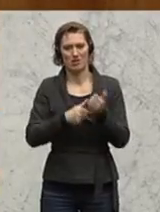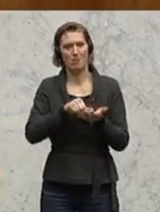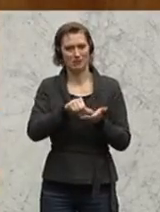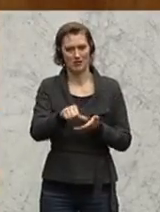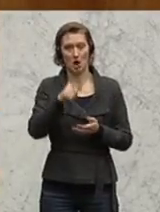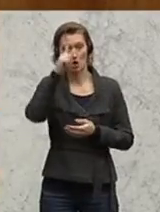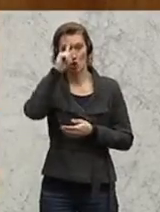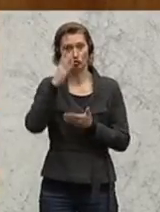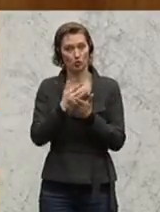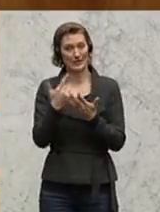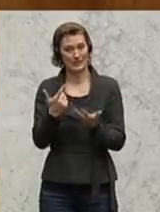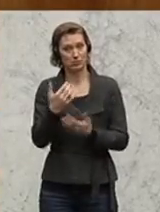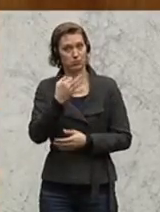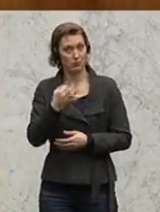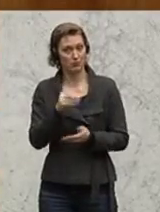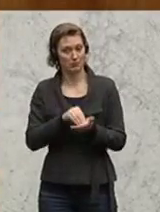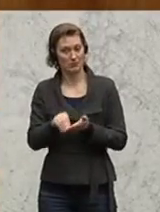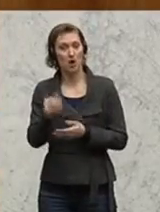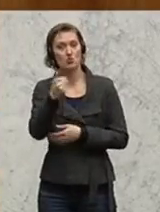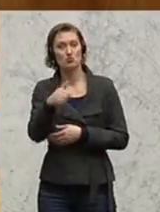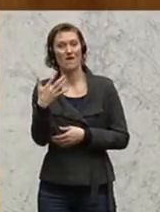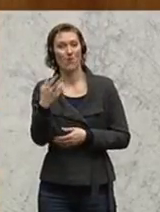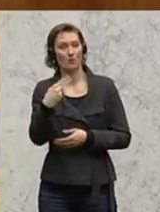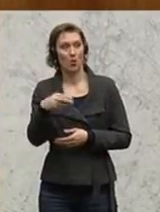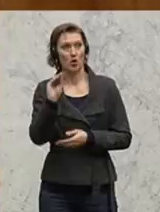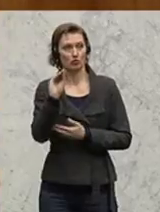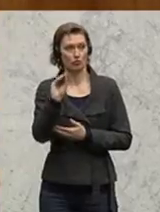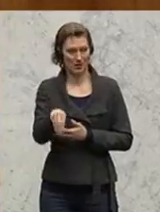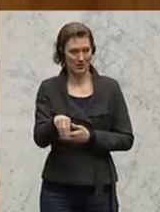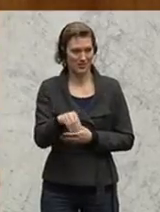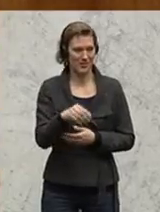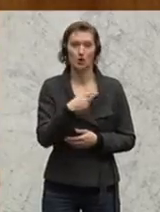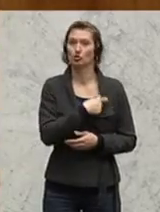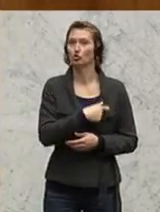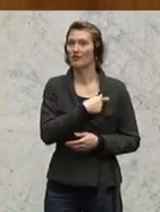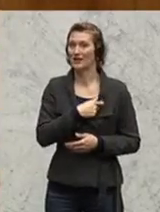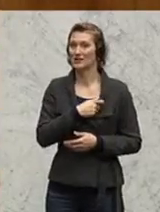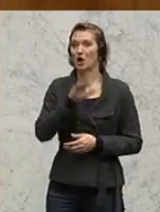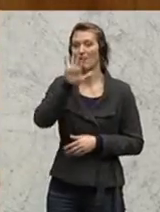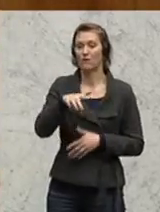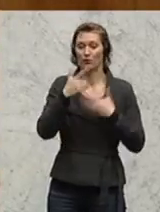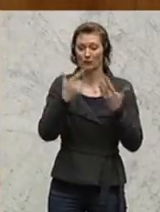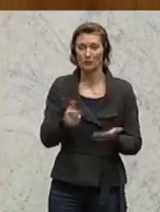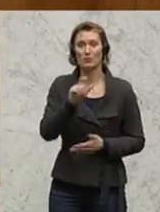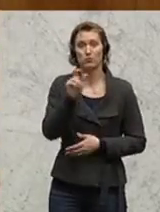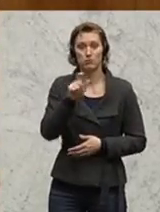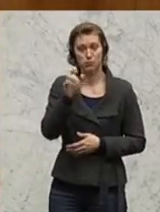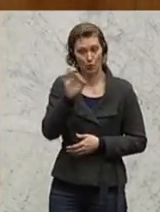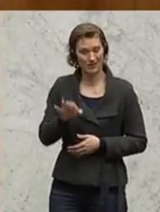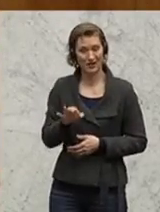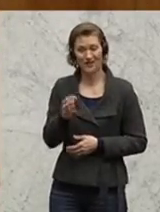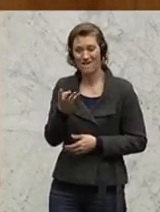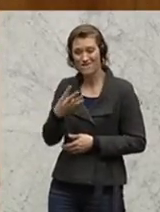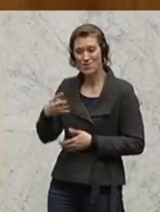in Deutschland sind es schon 70 Prozent, die 150 Euro spenden, in der Schweiz sind es 75 Prozent, die